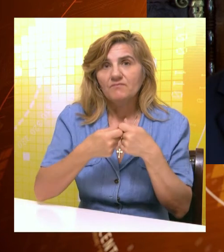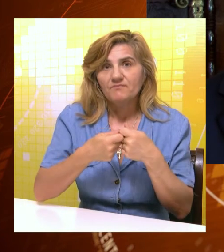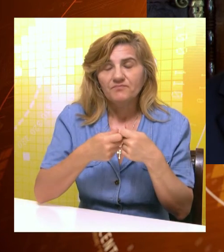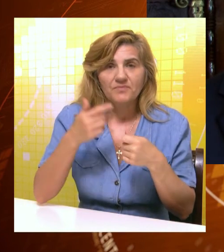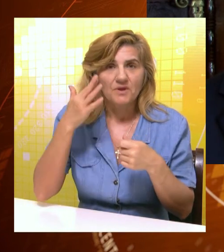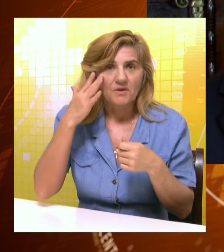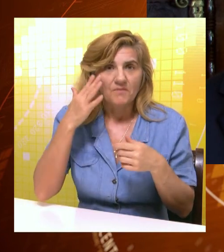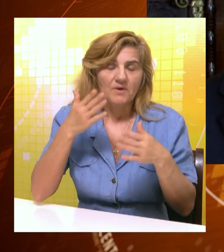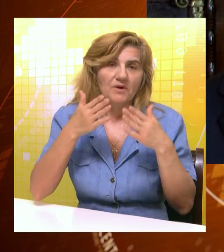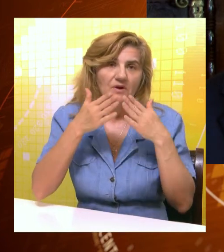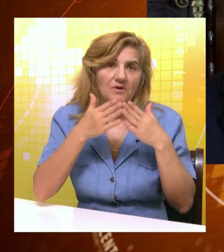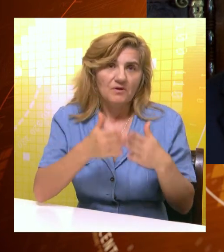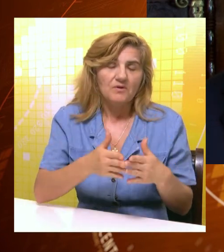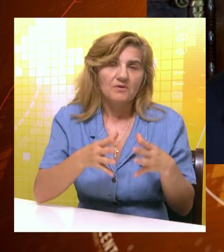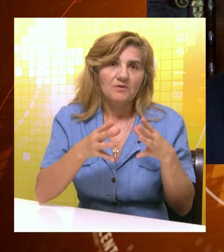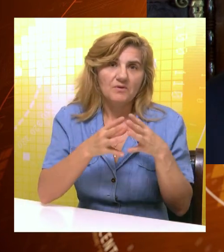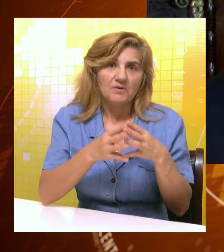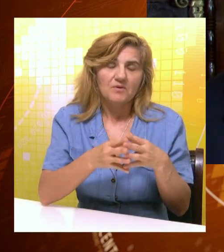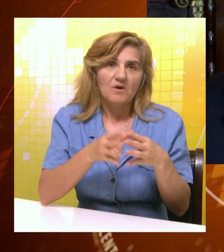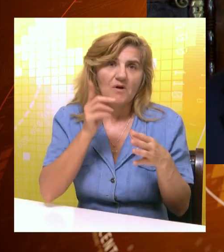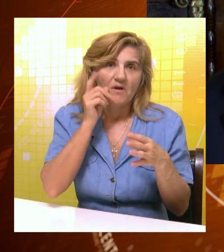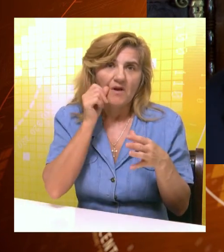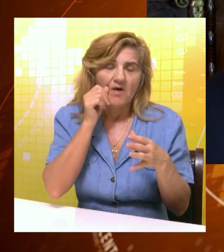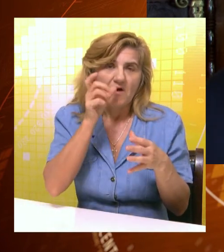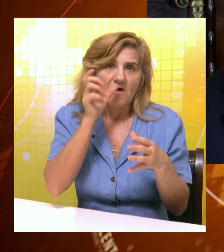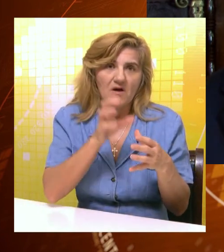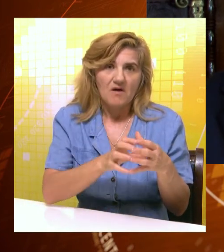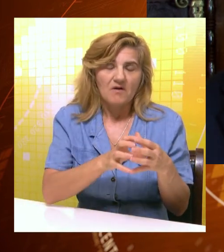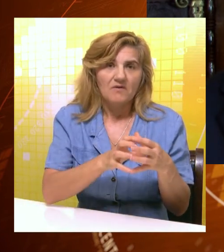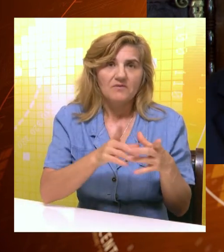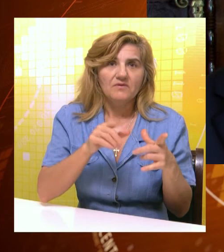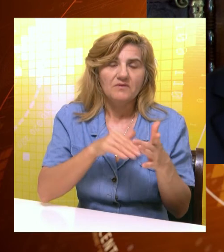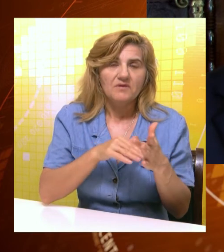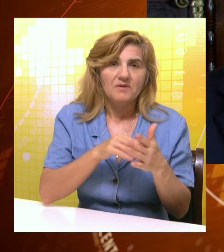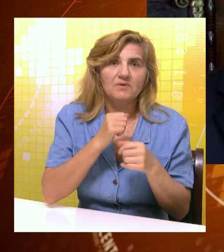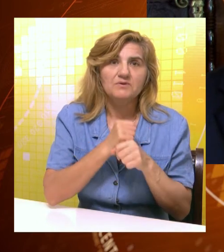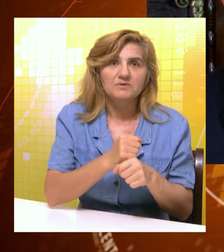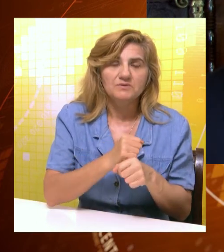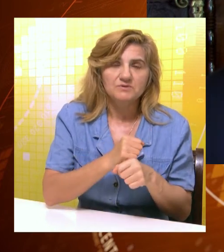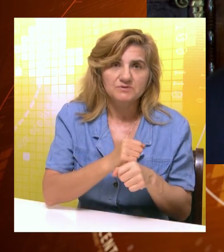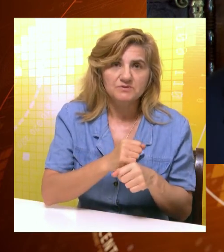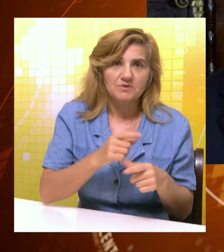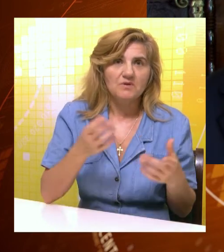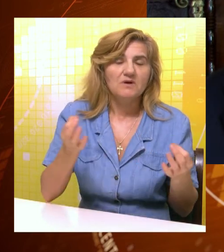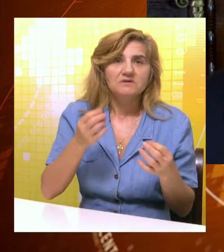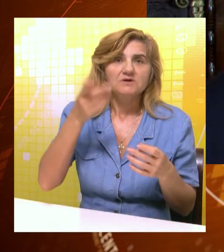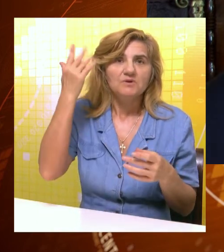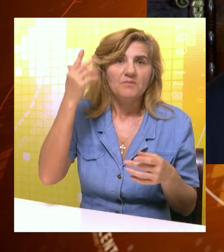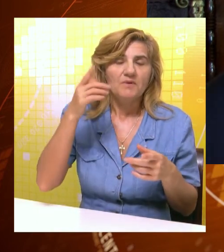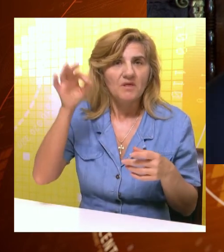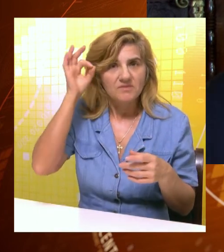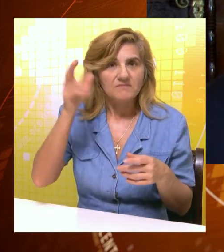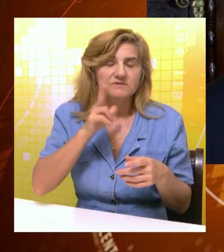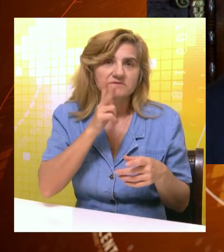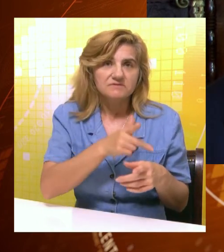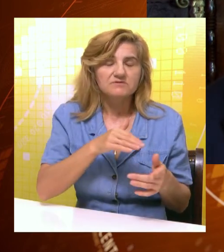upregnut u to se jedna određena populacija, određeni krug ljudi ostrani iz društva i na surov